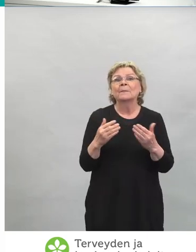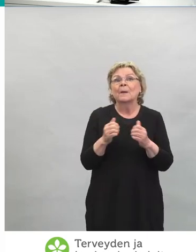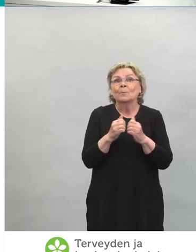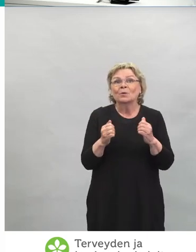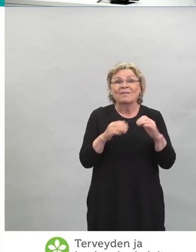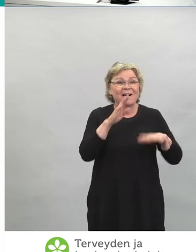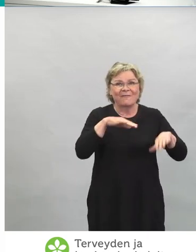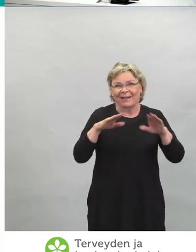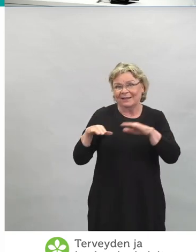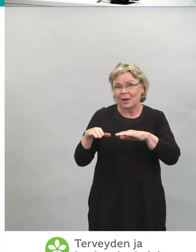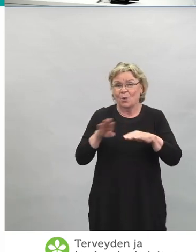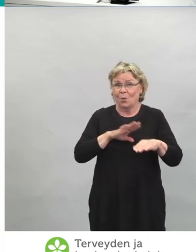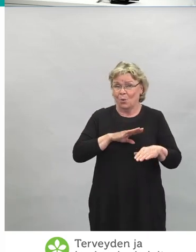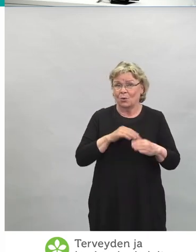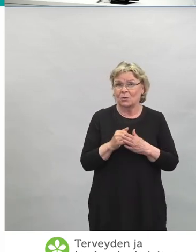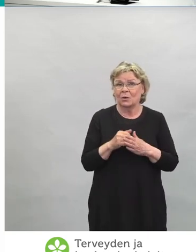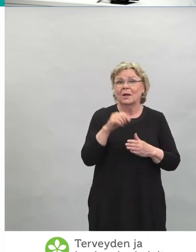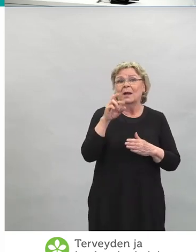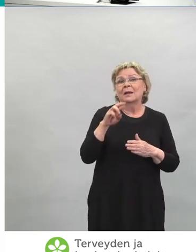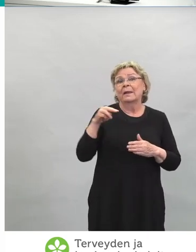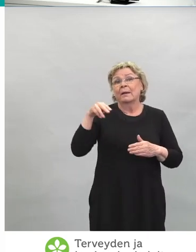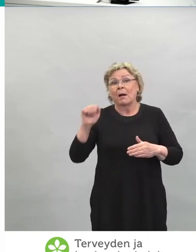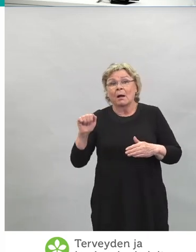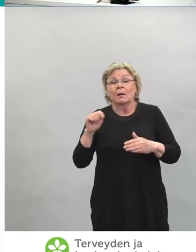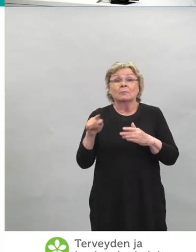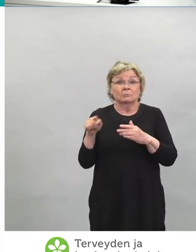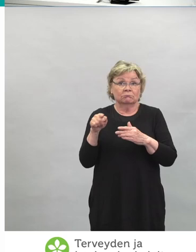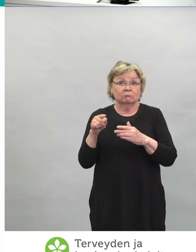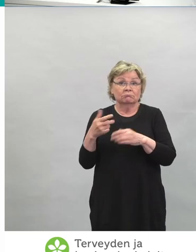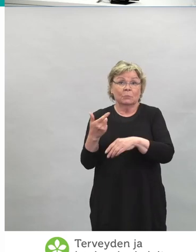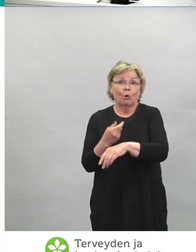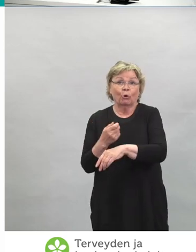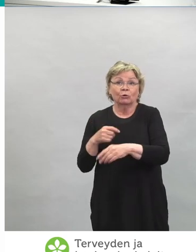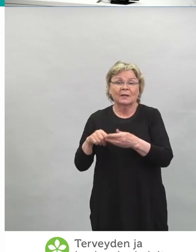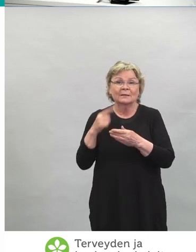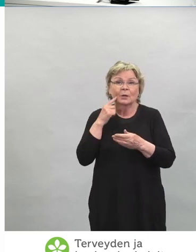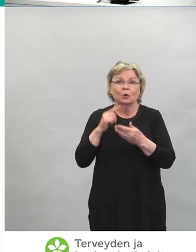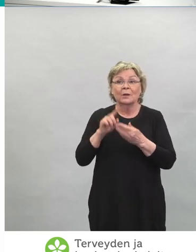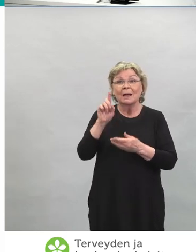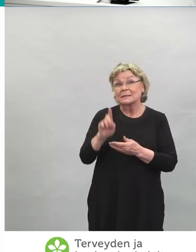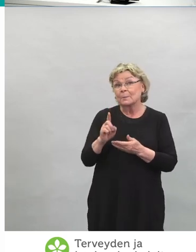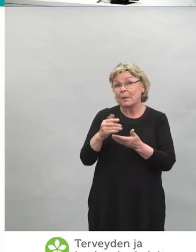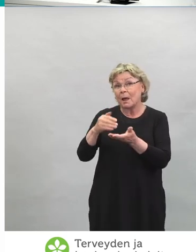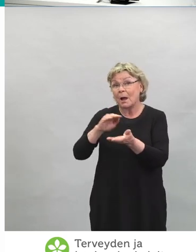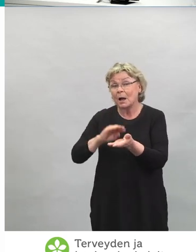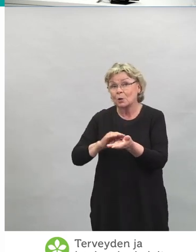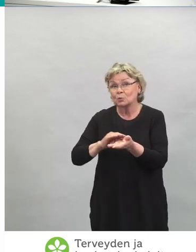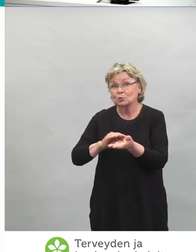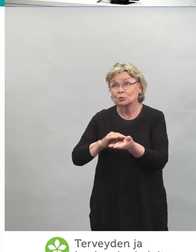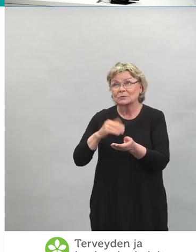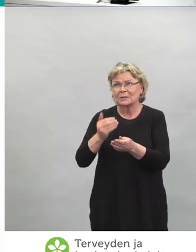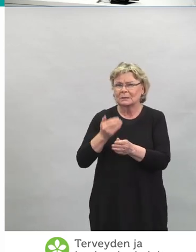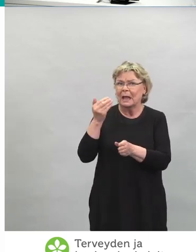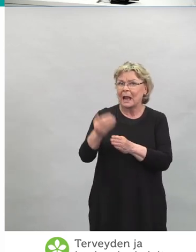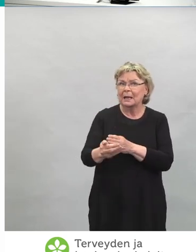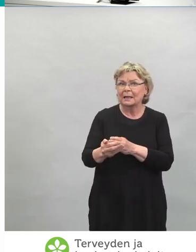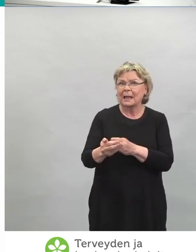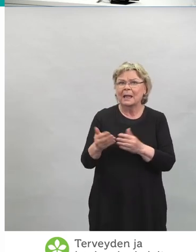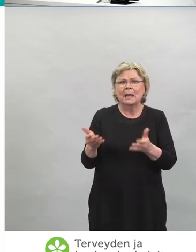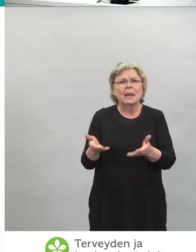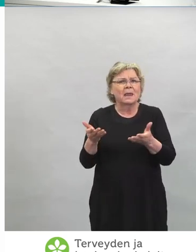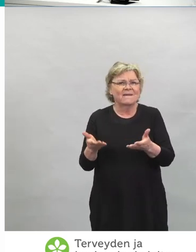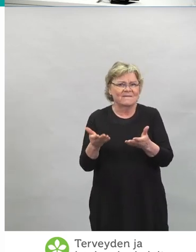vaihtelua, ja sitten RNA-rokotteista, niin yleensä ensimmäisen annoksen jälkeen niin kuin oireet on